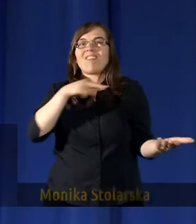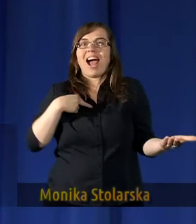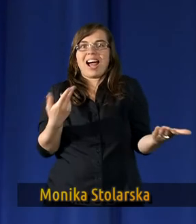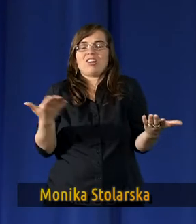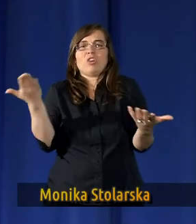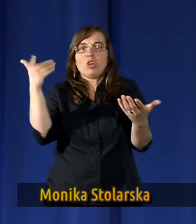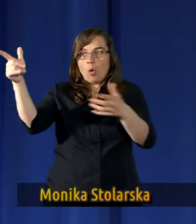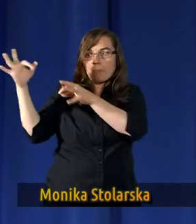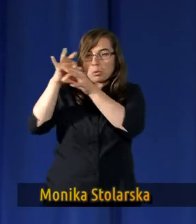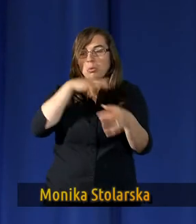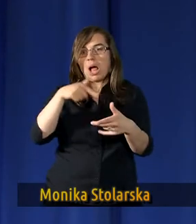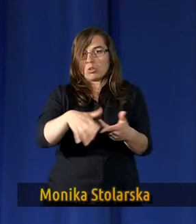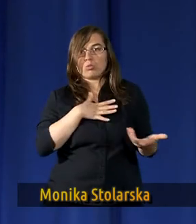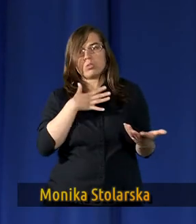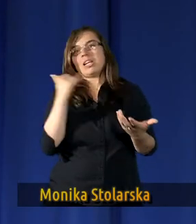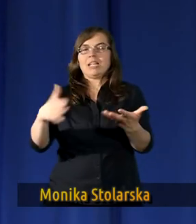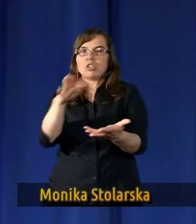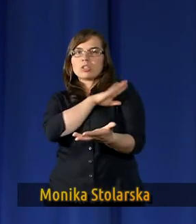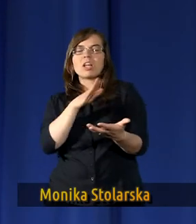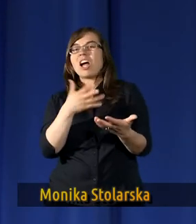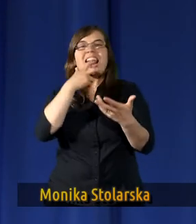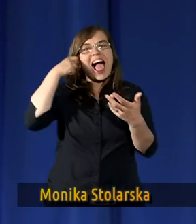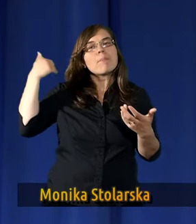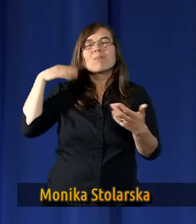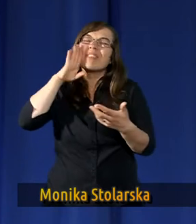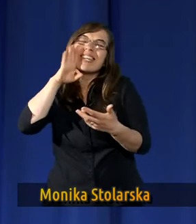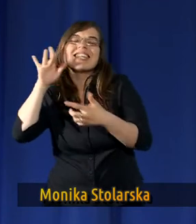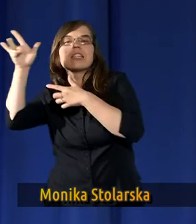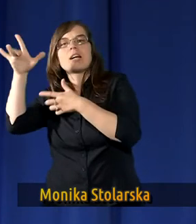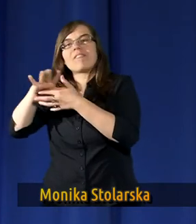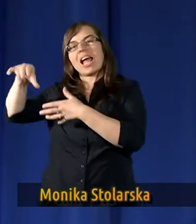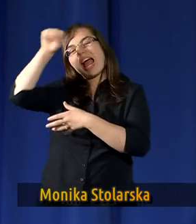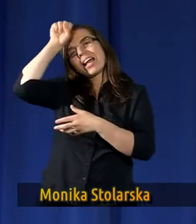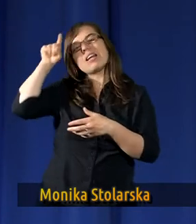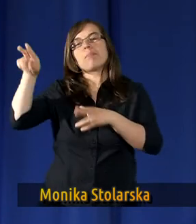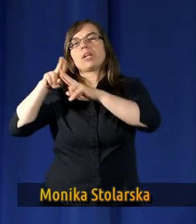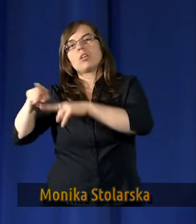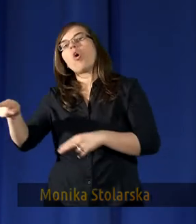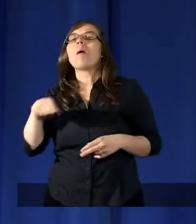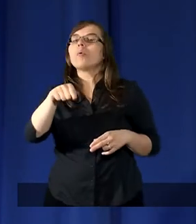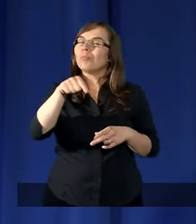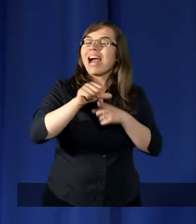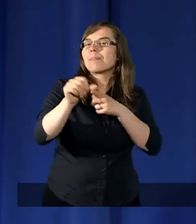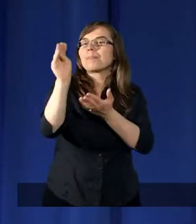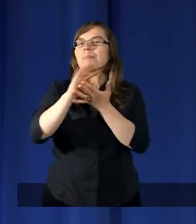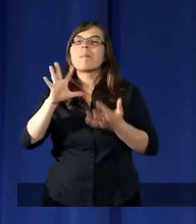zginęli, czy nie lepiej nam było zostać w Egipcie? i tam takie piękne słowa,